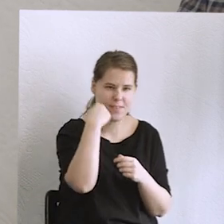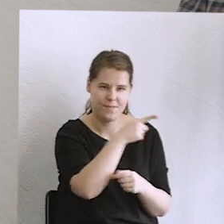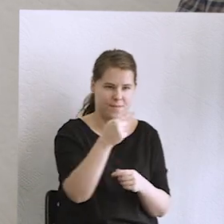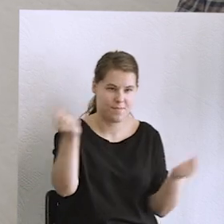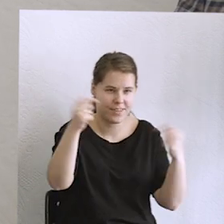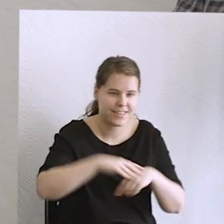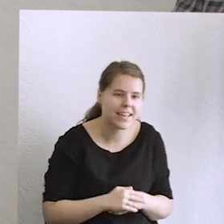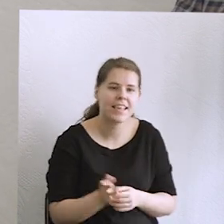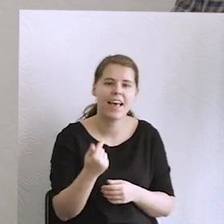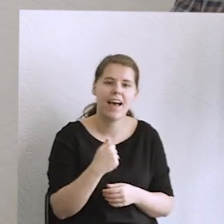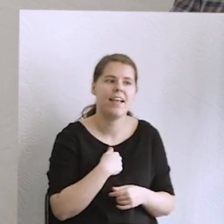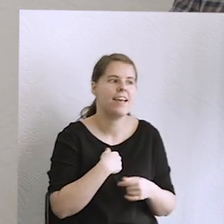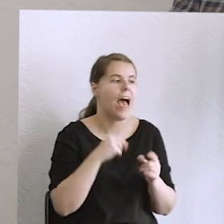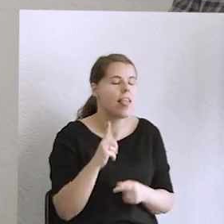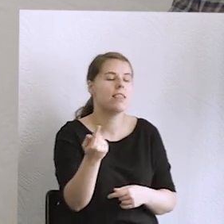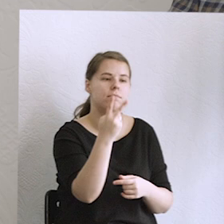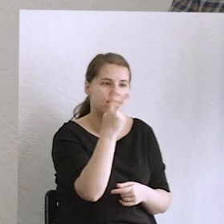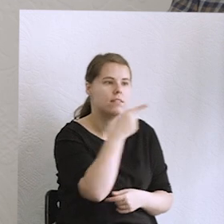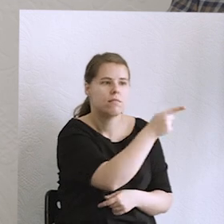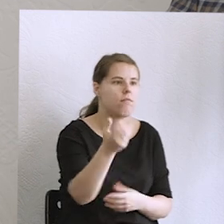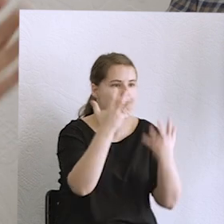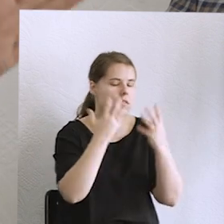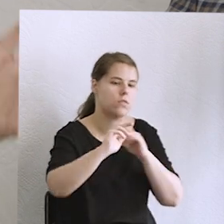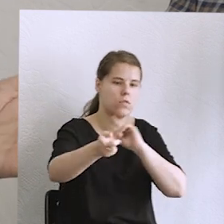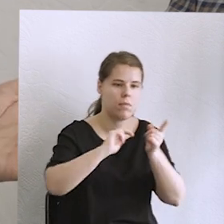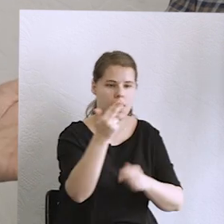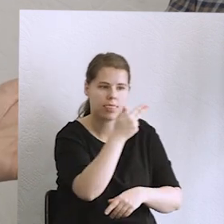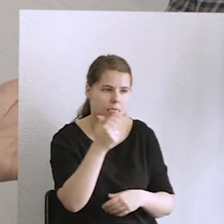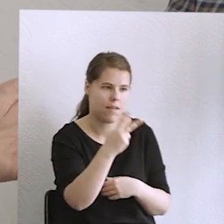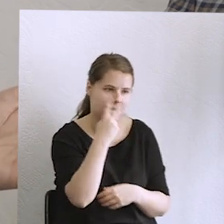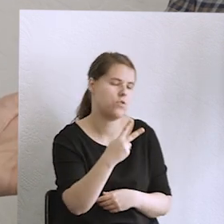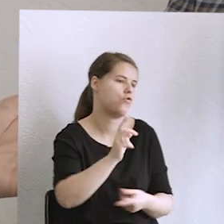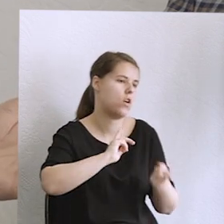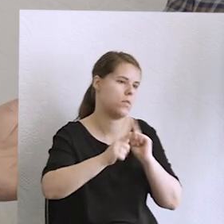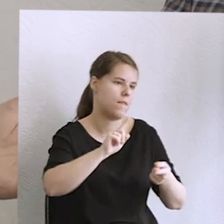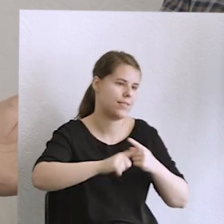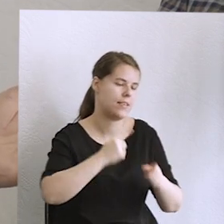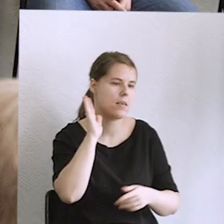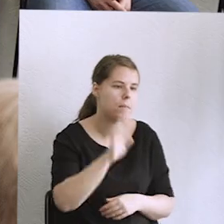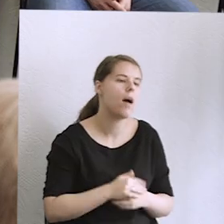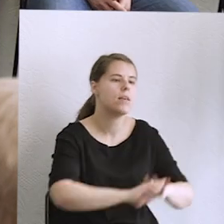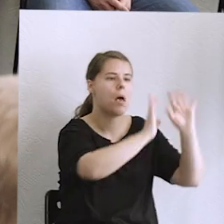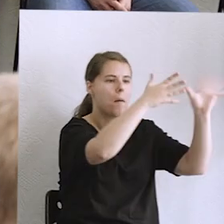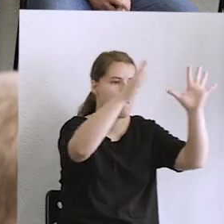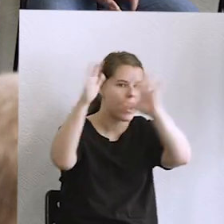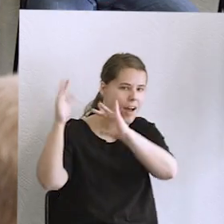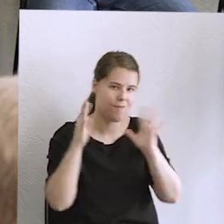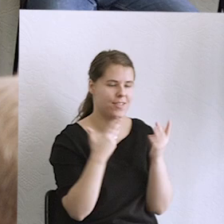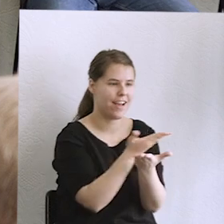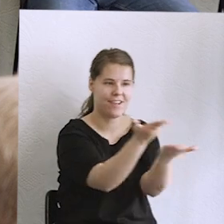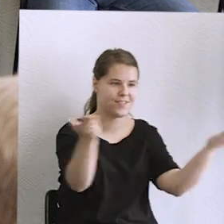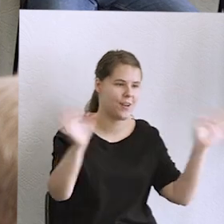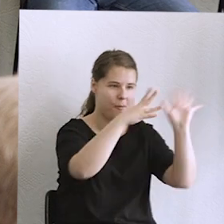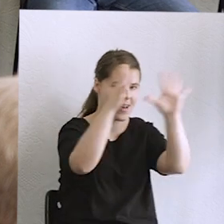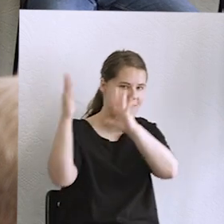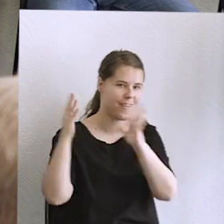chcemy o tym rozmawiać, że taka rozmowa ma sens, więc brawa dla naszych uczestniczek, uczestników naszej